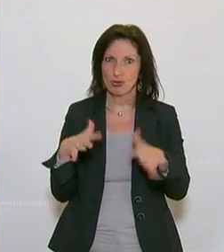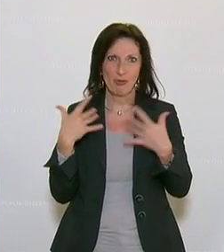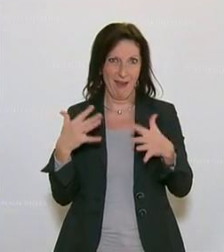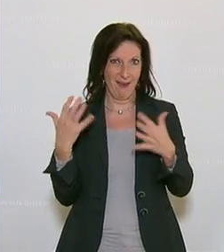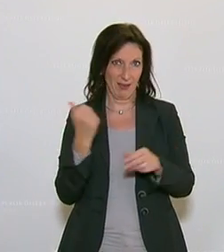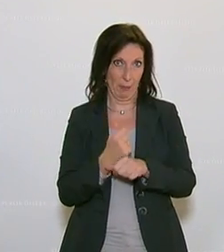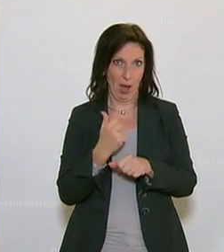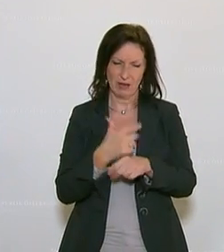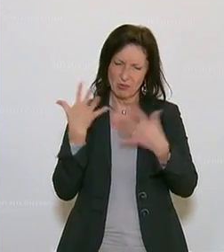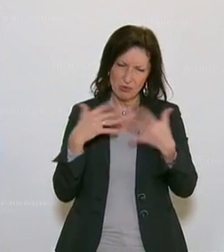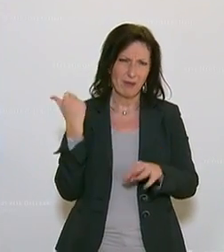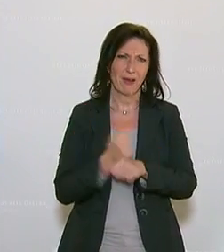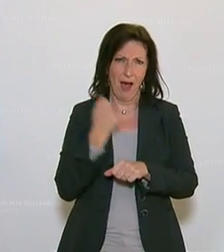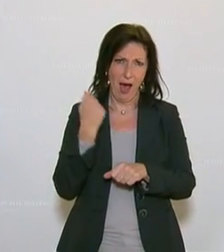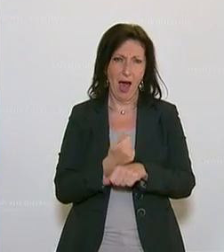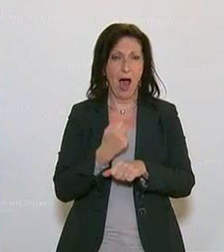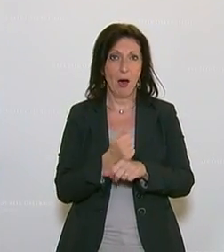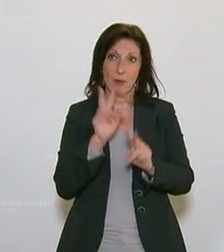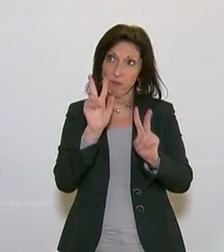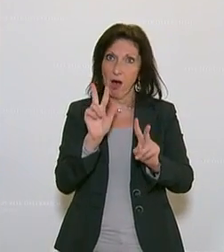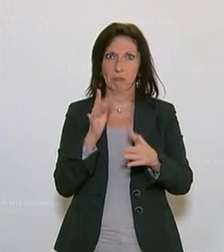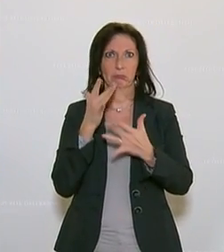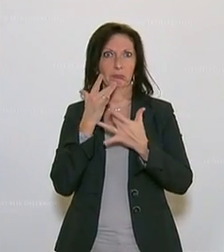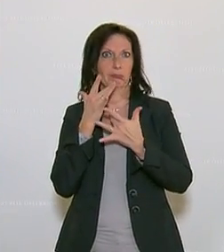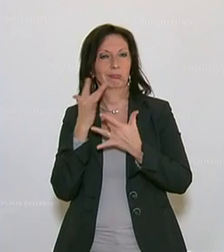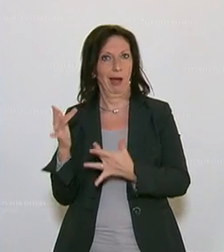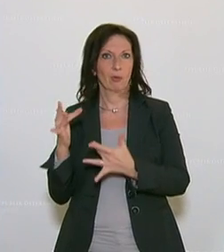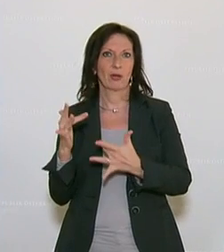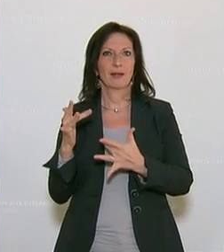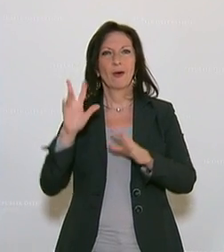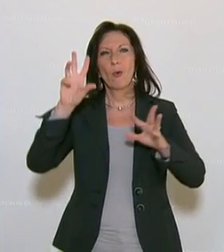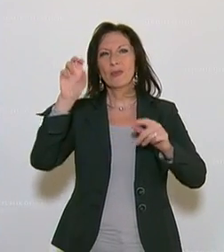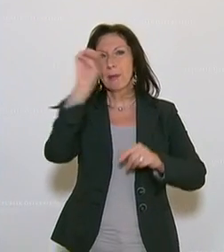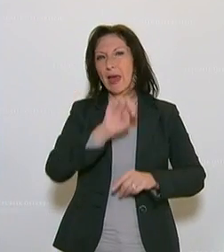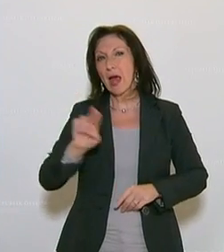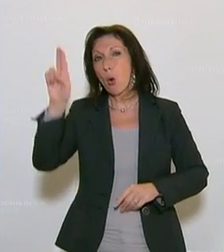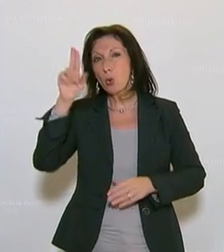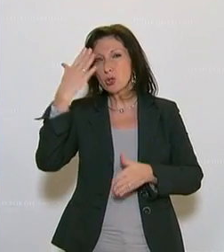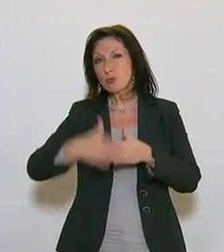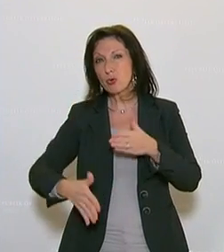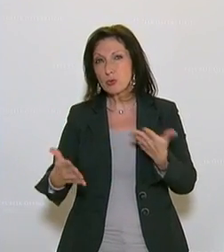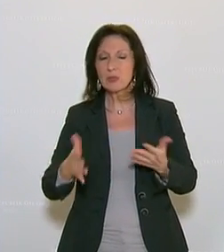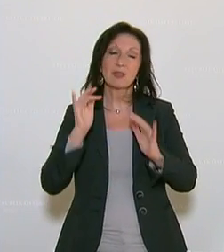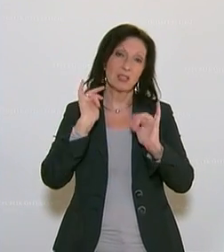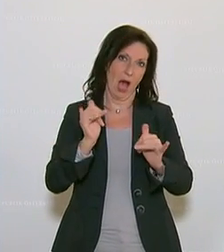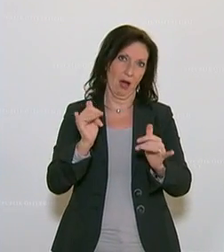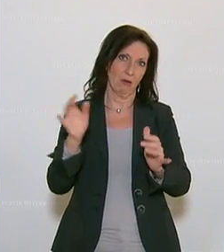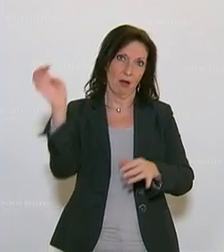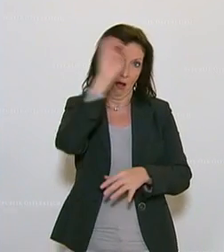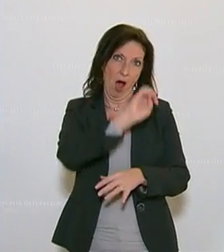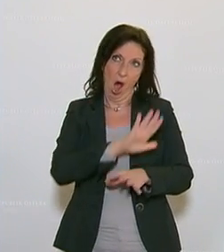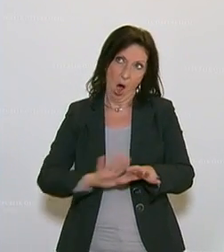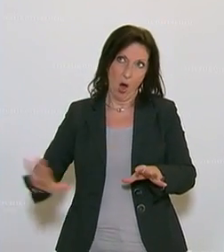umfassenden Arbeit hier sehr gratulieren. Zum EU-Aspekt abschließend noch. Ja, eine europaweite